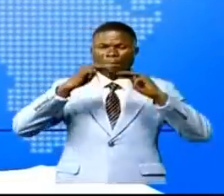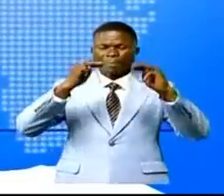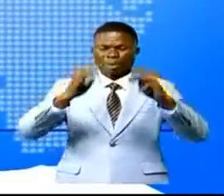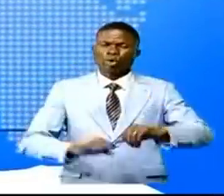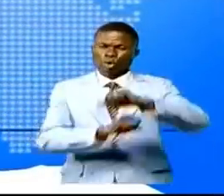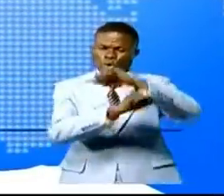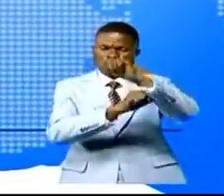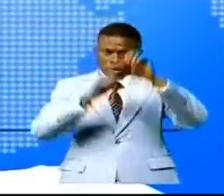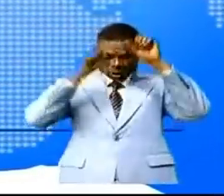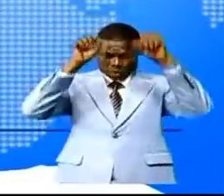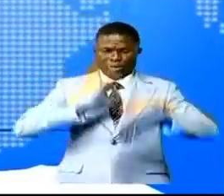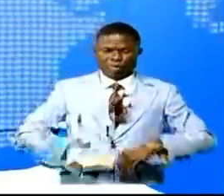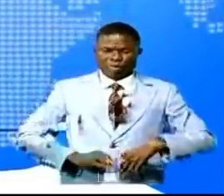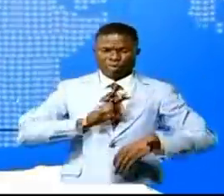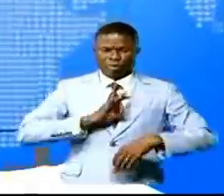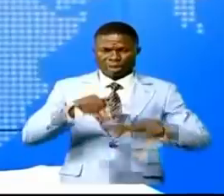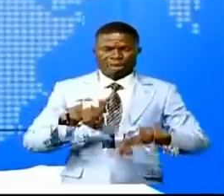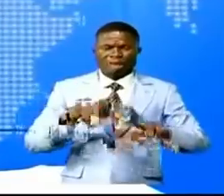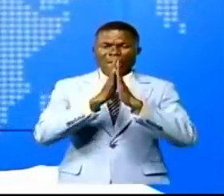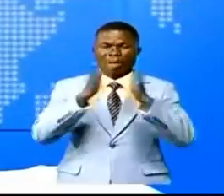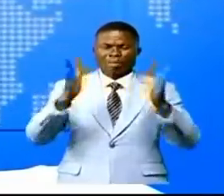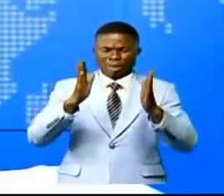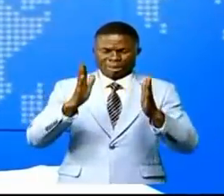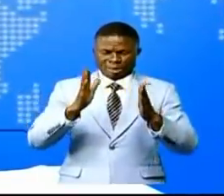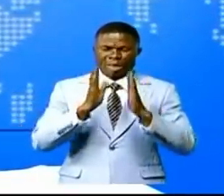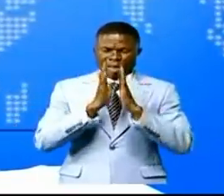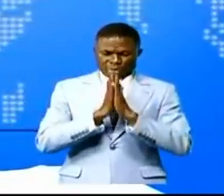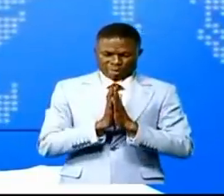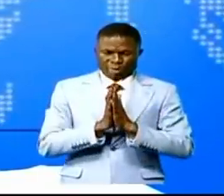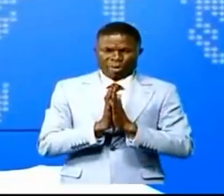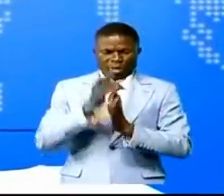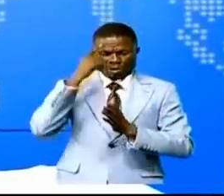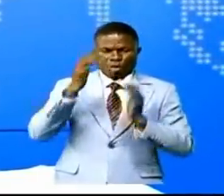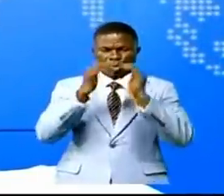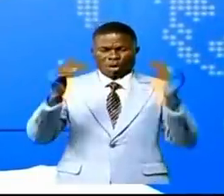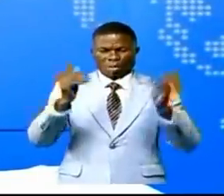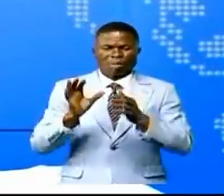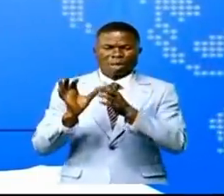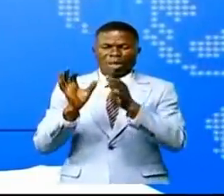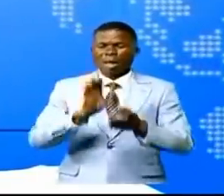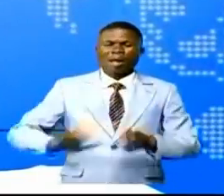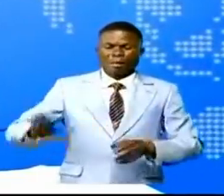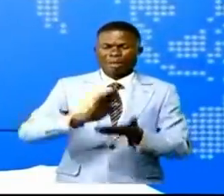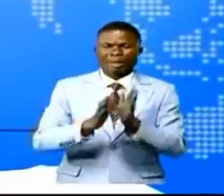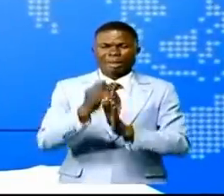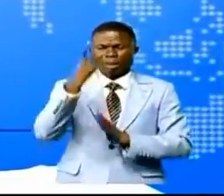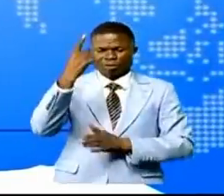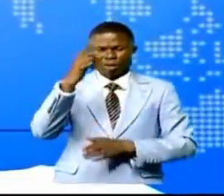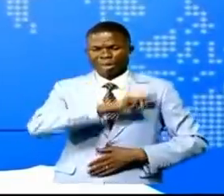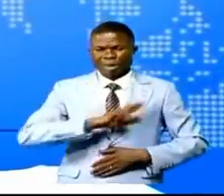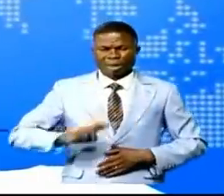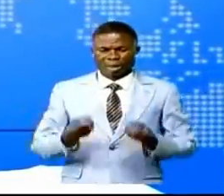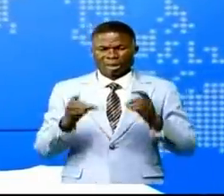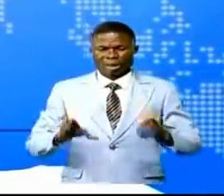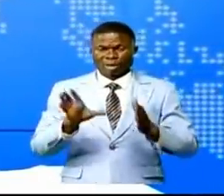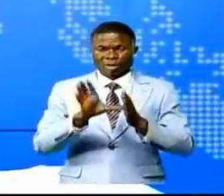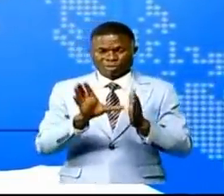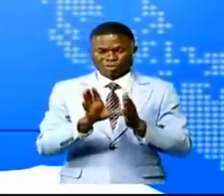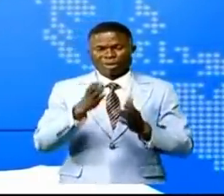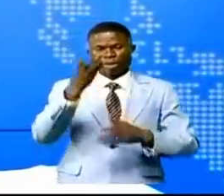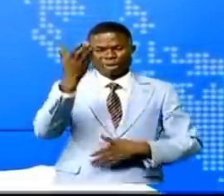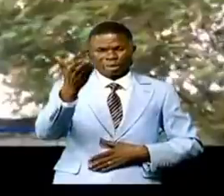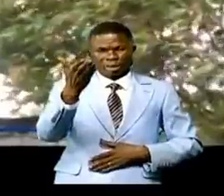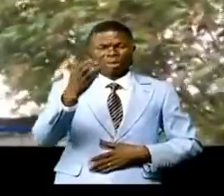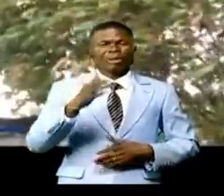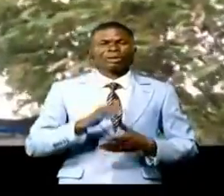soutien au chef de l'État à travers un culte de prière à Dieu pour la paix et l'unité de la République démocratique du Congo. Les détails avec Rodé